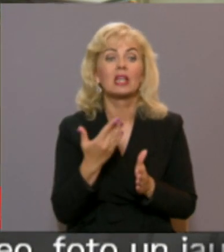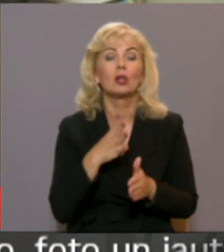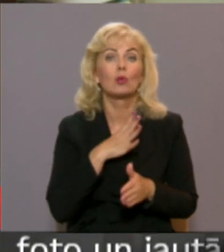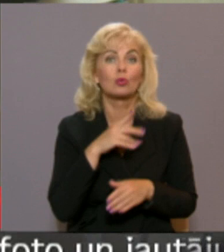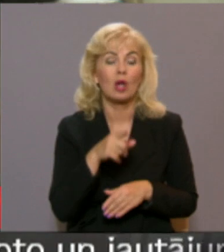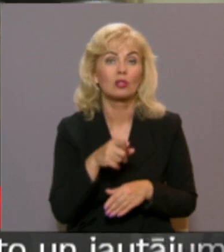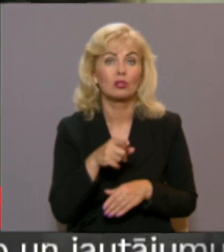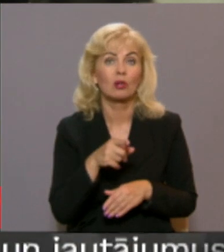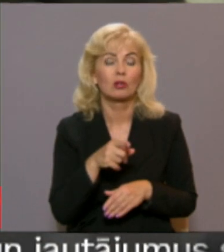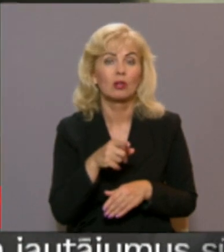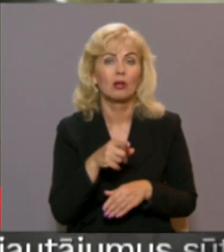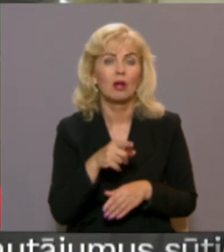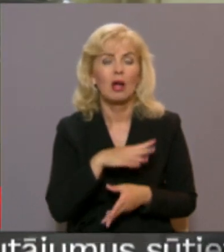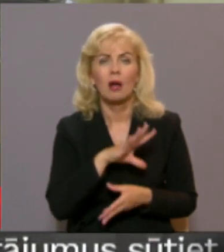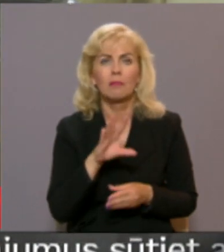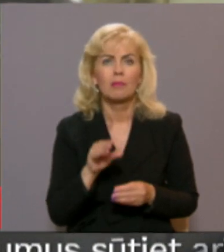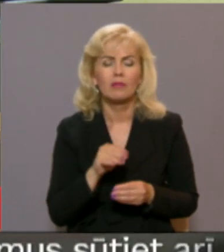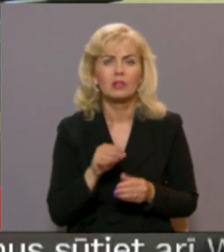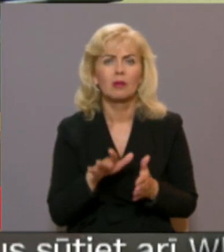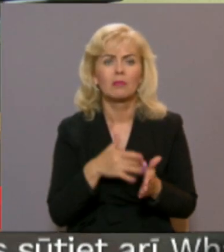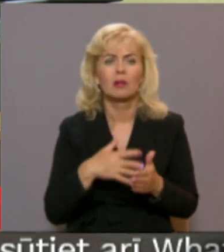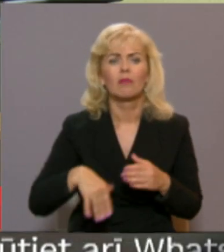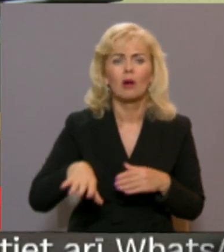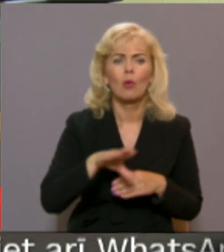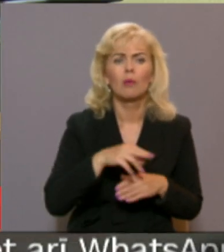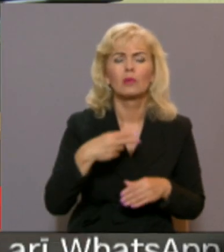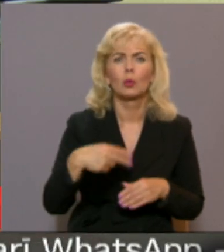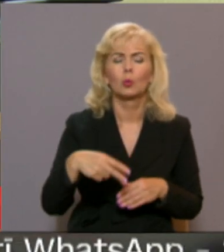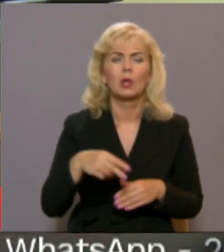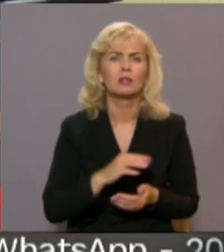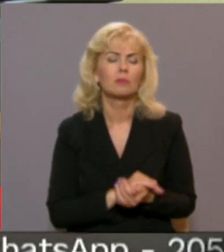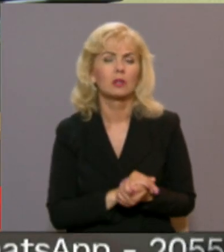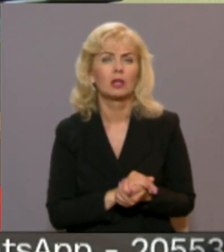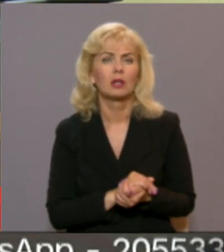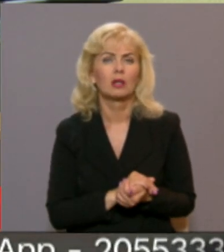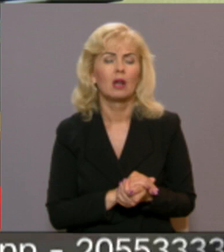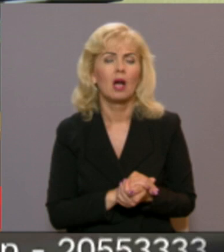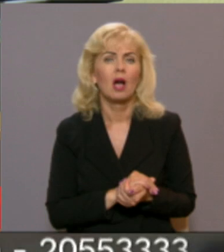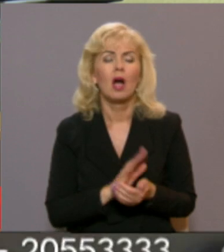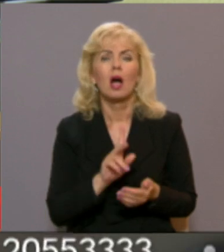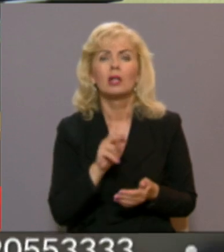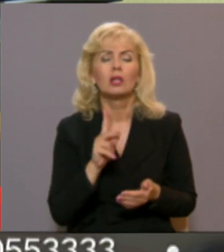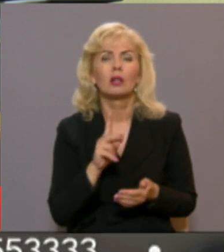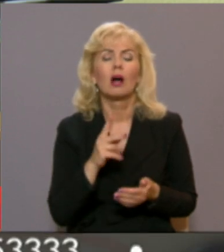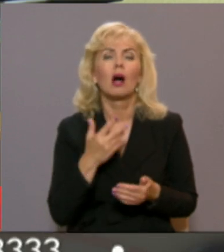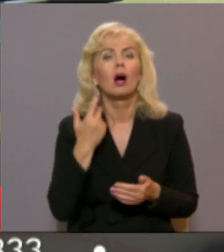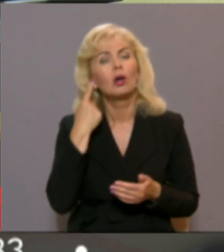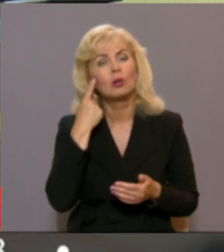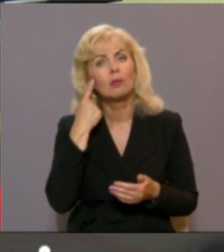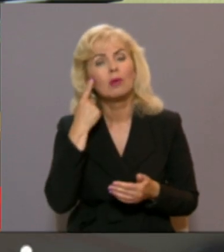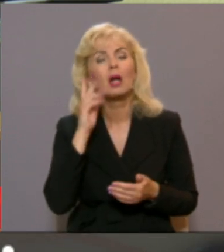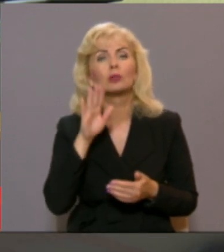20 kādi esam ar visiem grāntežiem. Ir tavi kaut kāds priekšstats, kas būs tālāk?